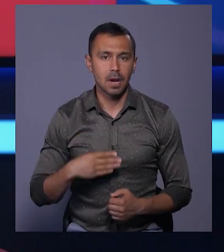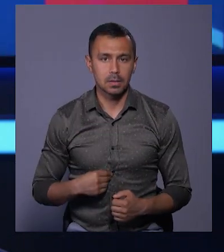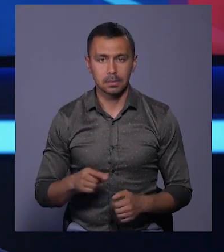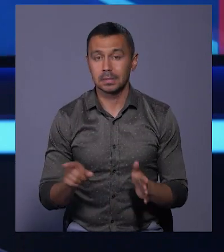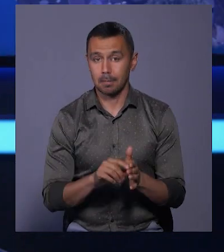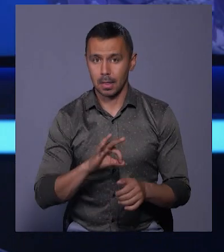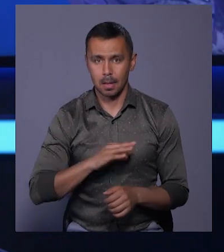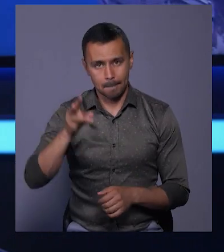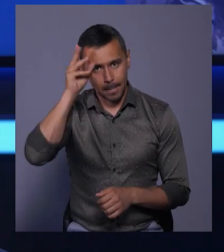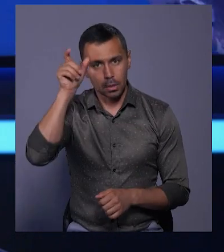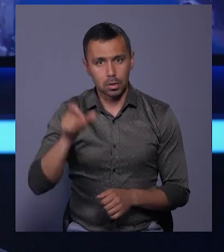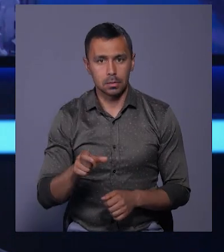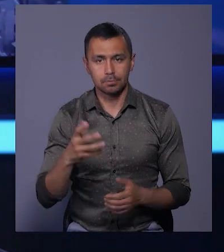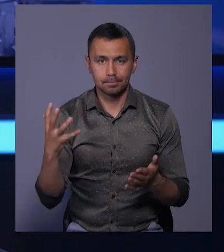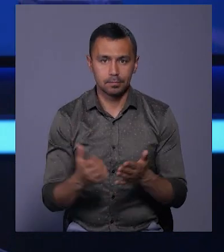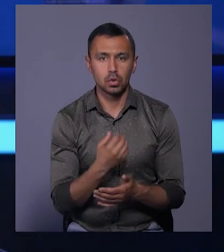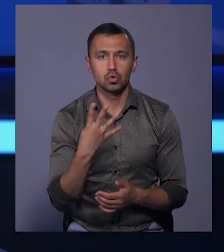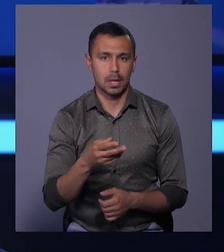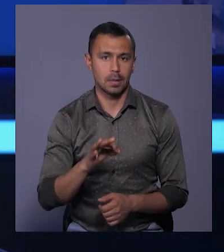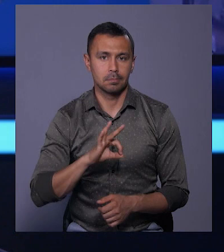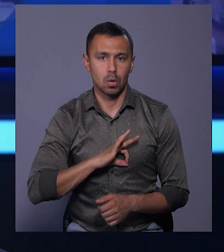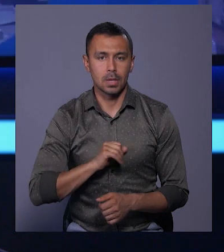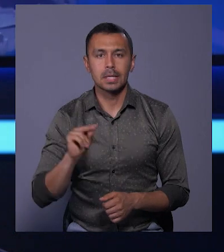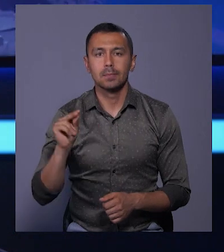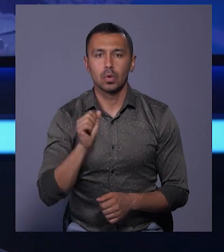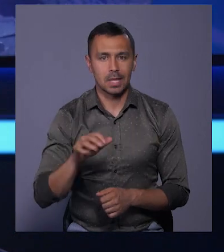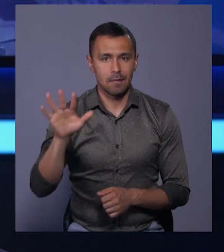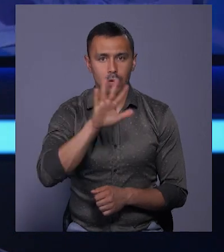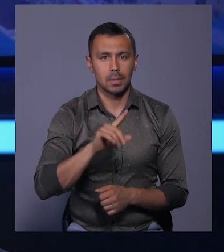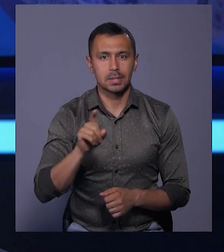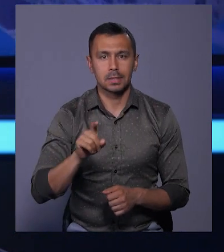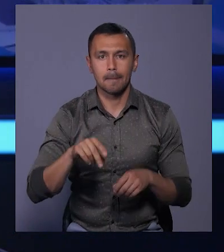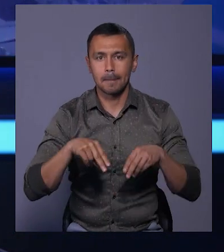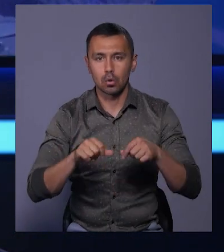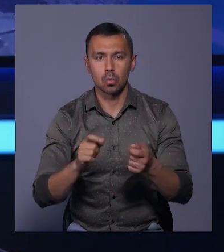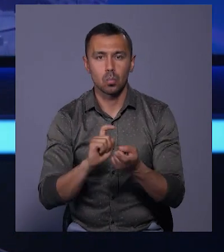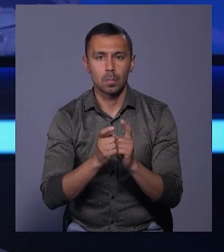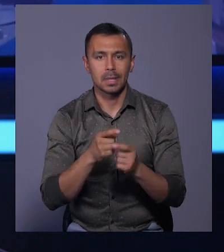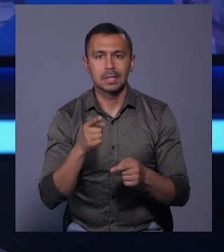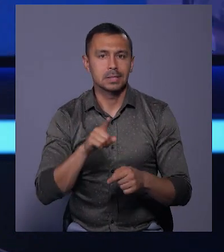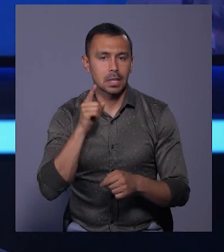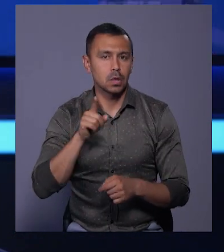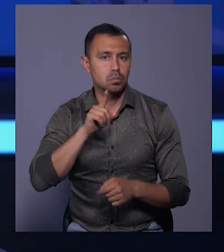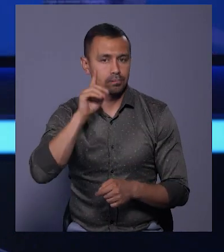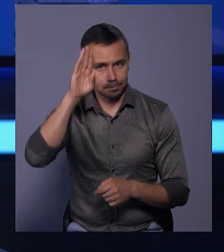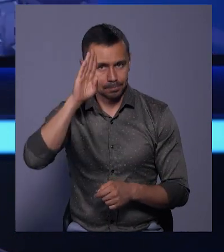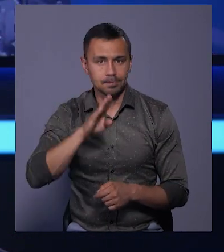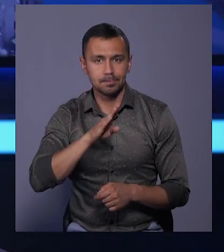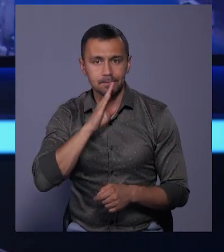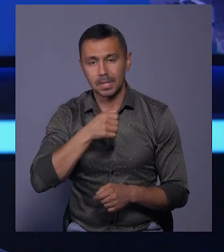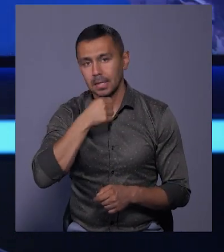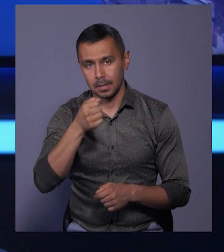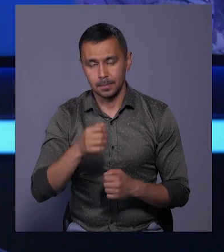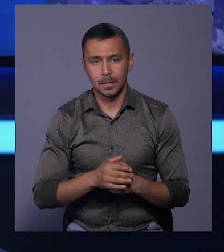і з медалями. Хмельничани завоювали чотири нагороди на чемпіонаті Європи з пляжної боротьби серед юніорів, юніорок і кадетів.